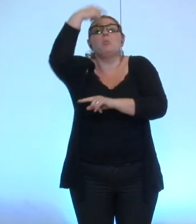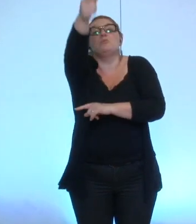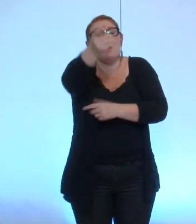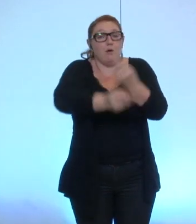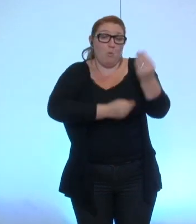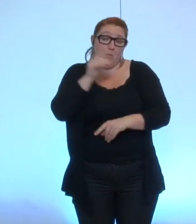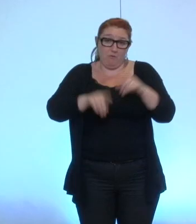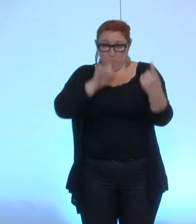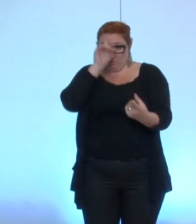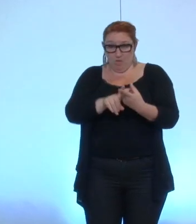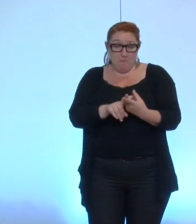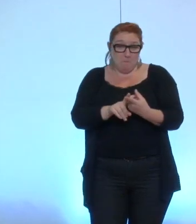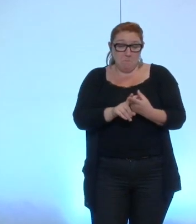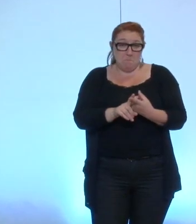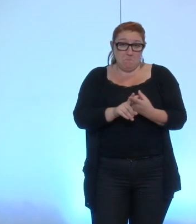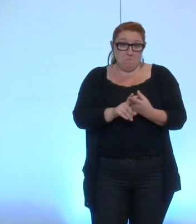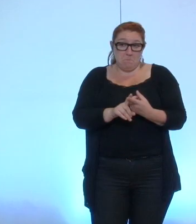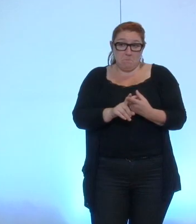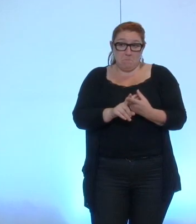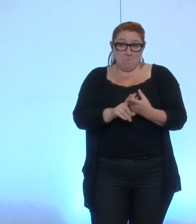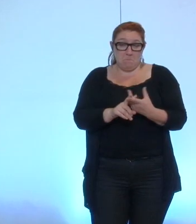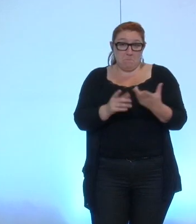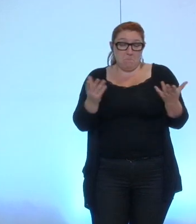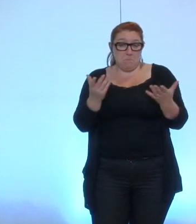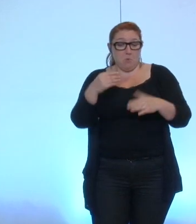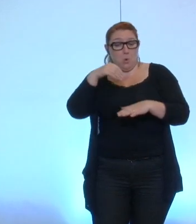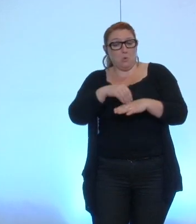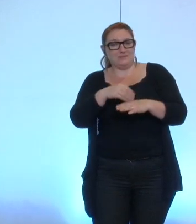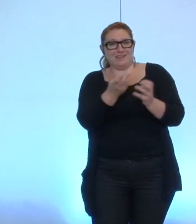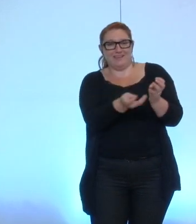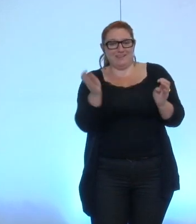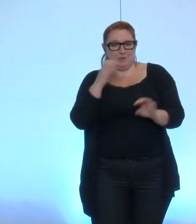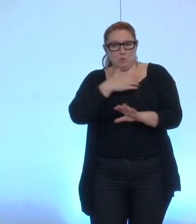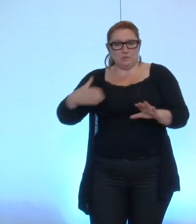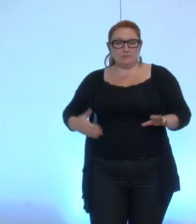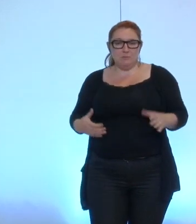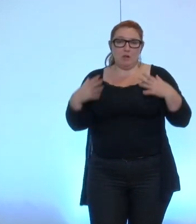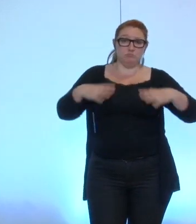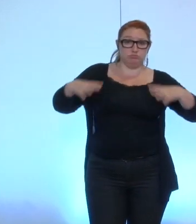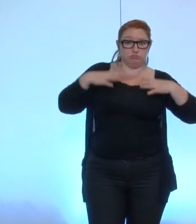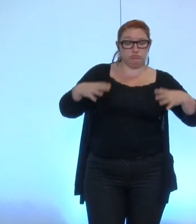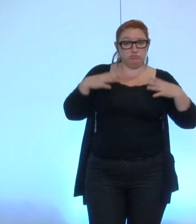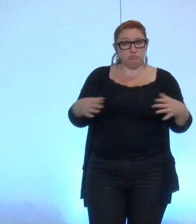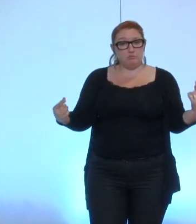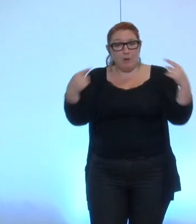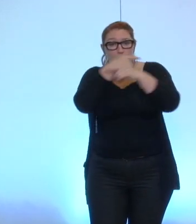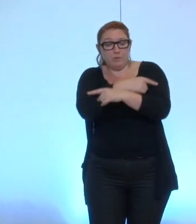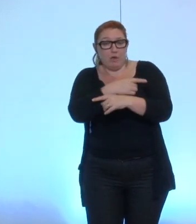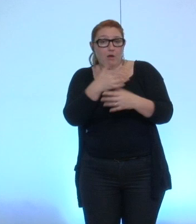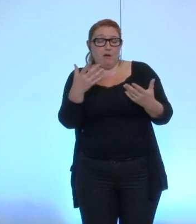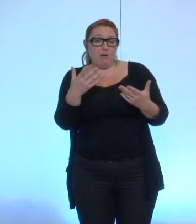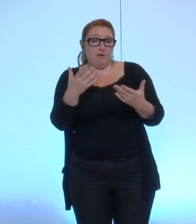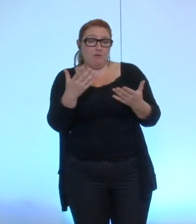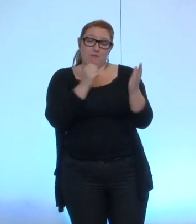sujets qui ne sont pas dans le radar et dans le spectre d'action de l'exécutif et qui viennent au contraire intégrer